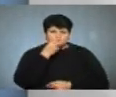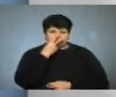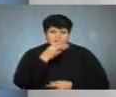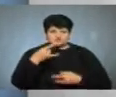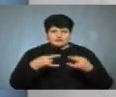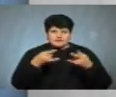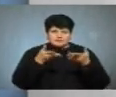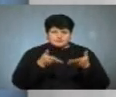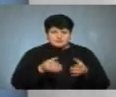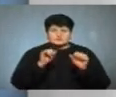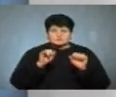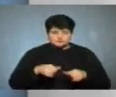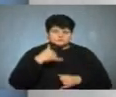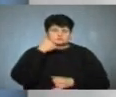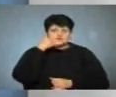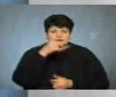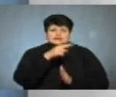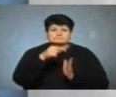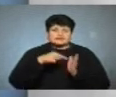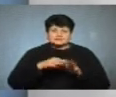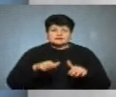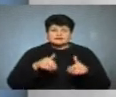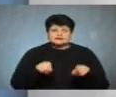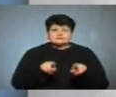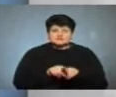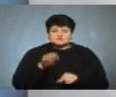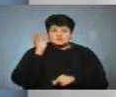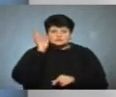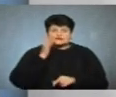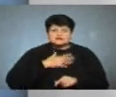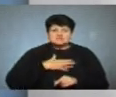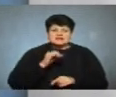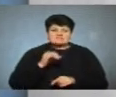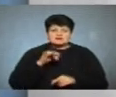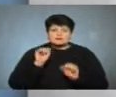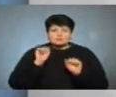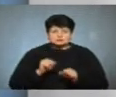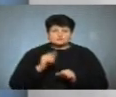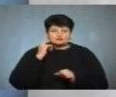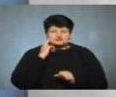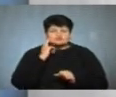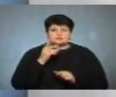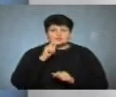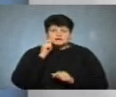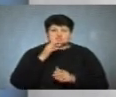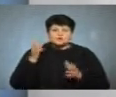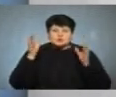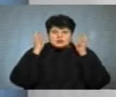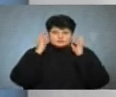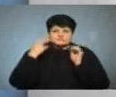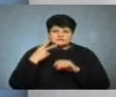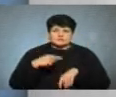своїх екранах, теж є можливість зателефонувати і поставити запитання. Також нагадаю, що наш ефір можна почути на хвилях українського радіо о 20